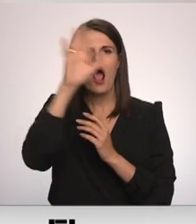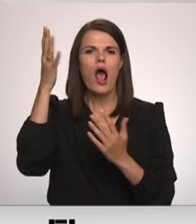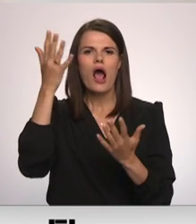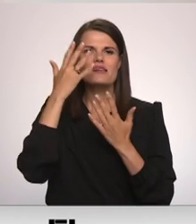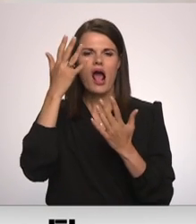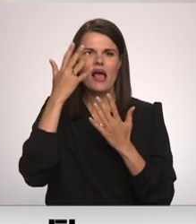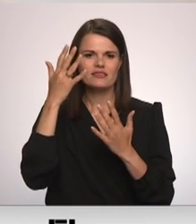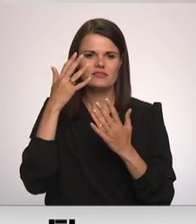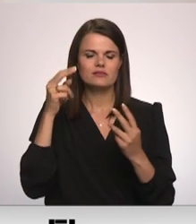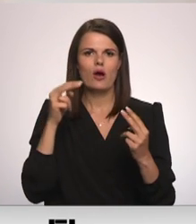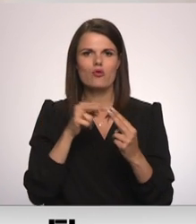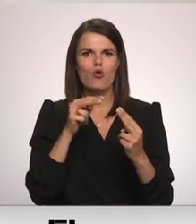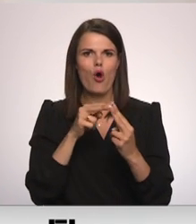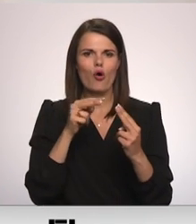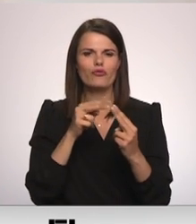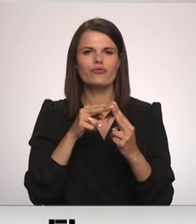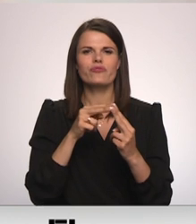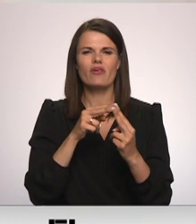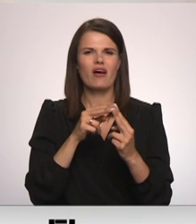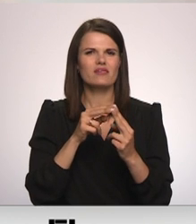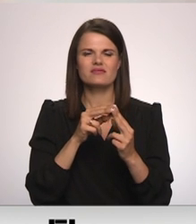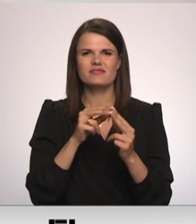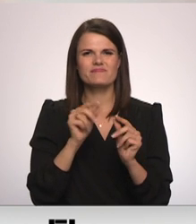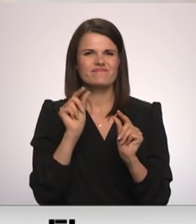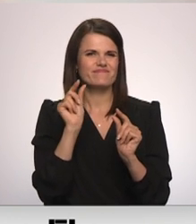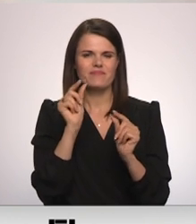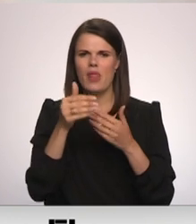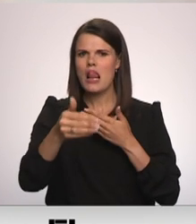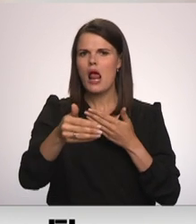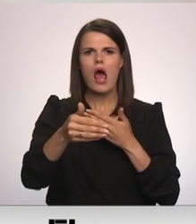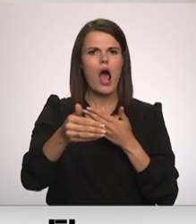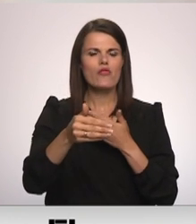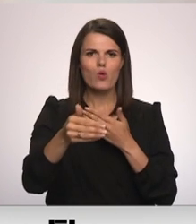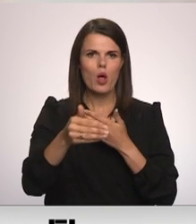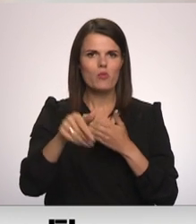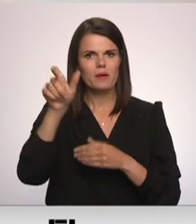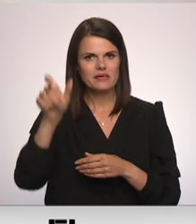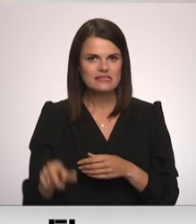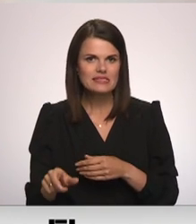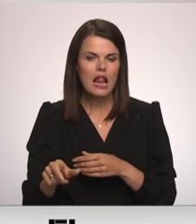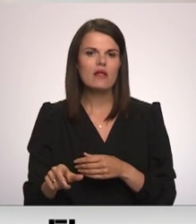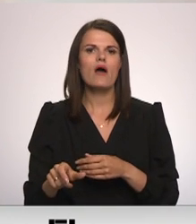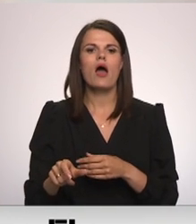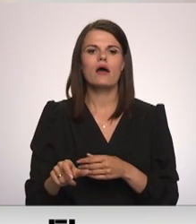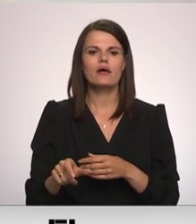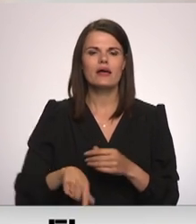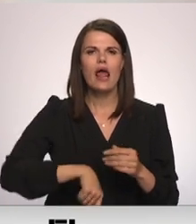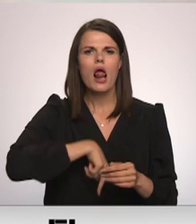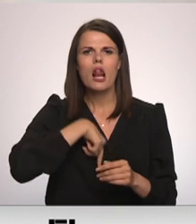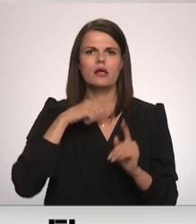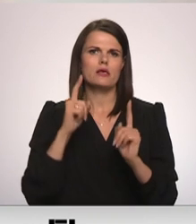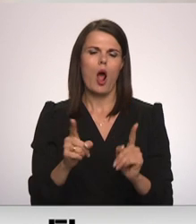kontakts ar nelielu attālomu cilvēkiem atradoties un ilgstuši